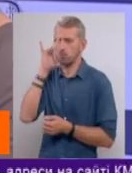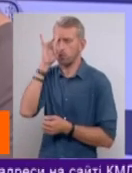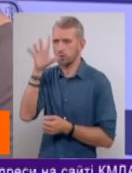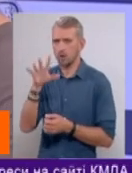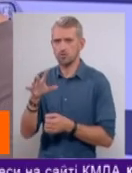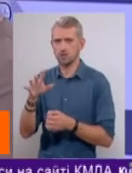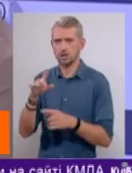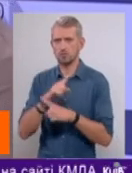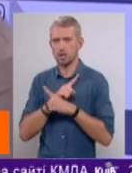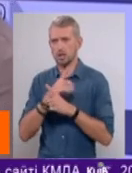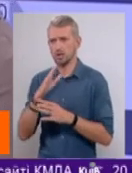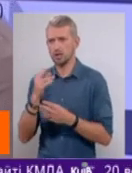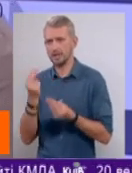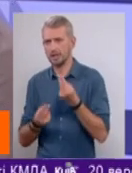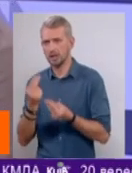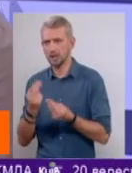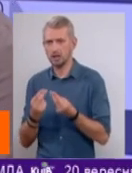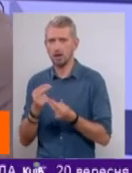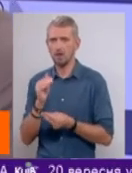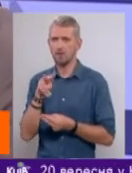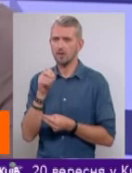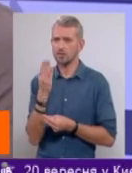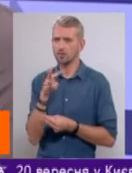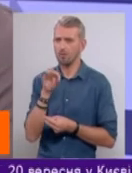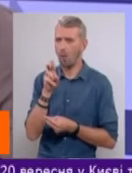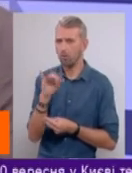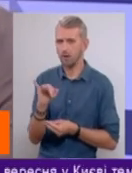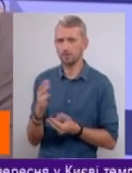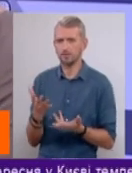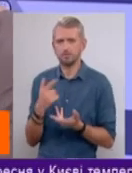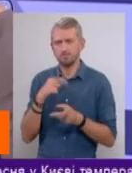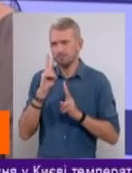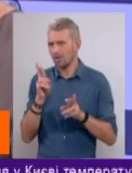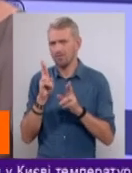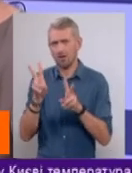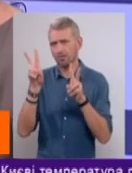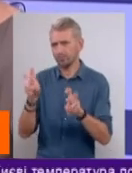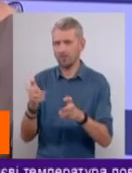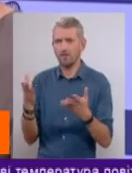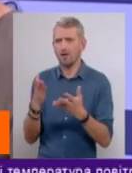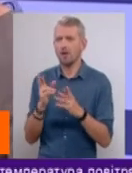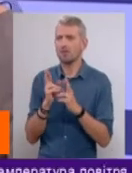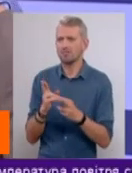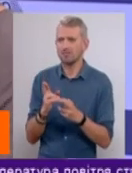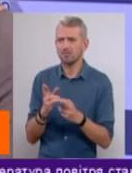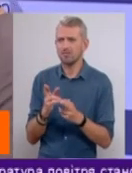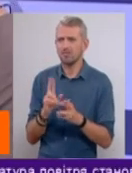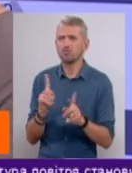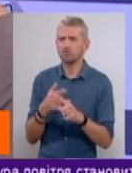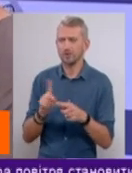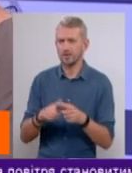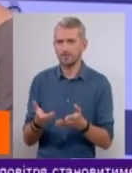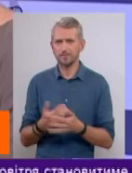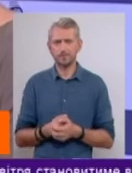смертельні ігри, флешмоби, не знаю, в яких проявах воно відбувається і що це